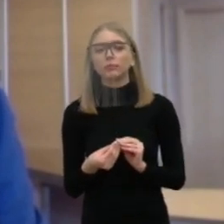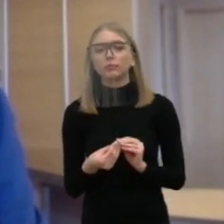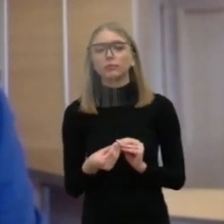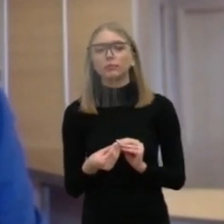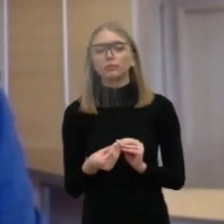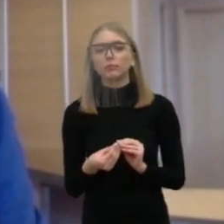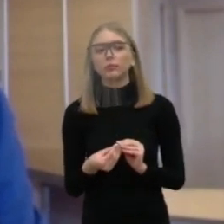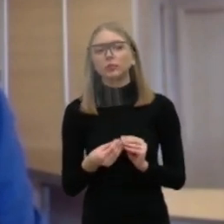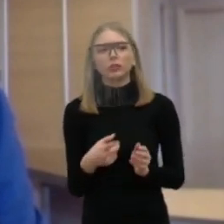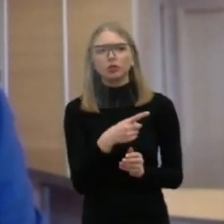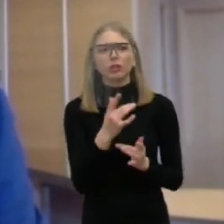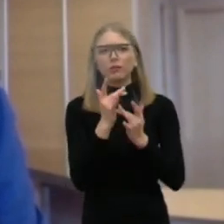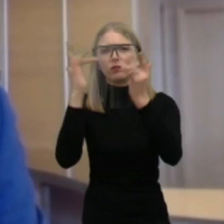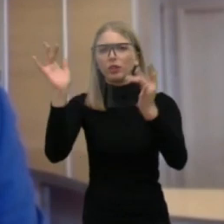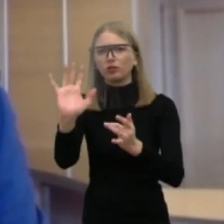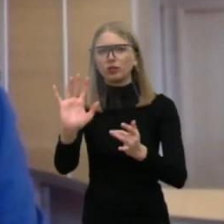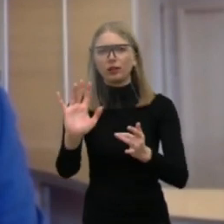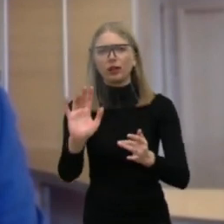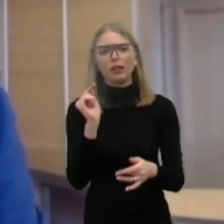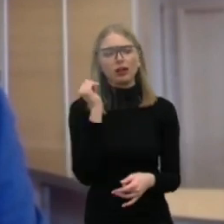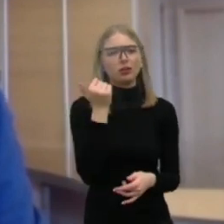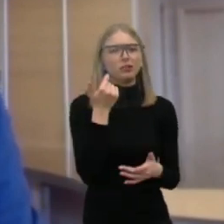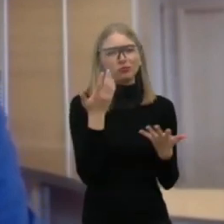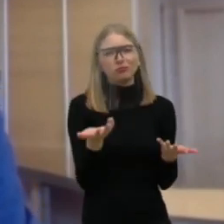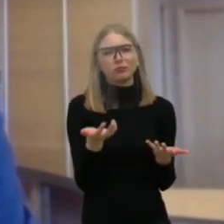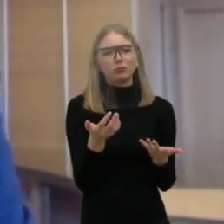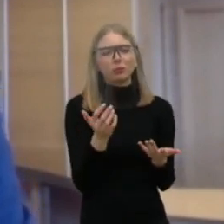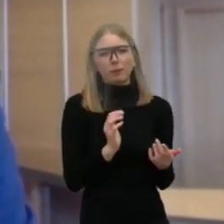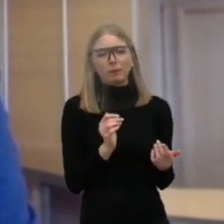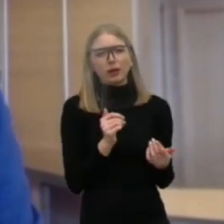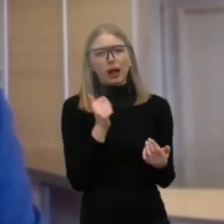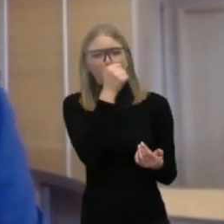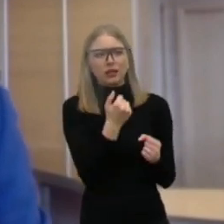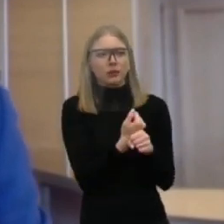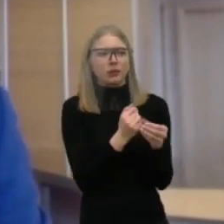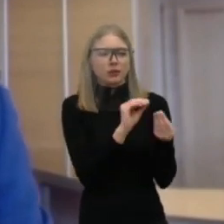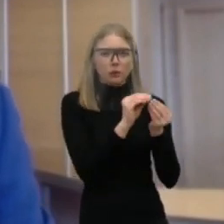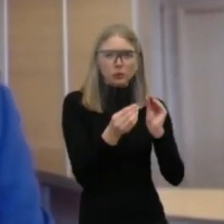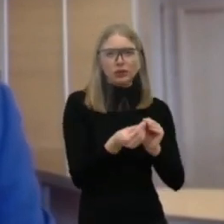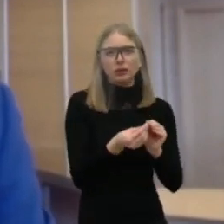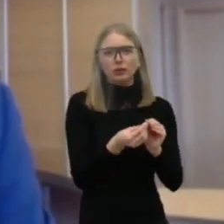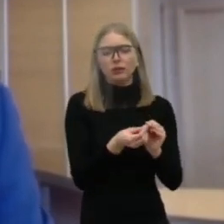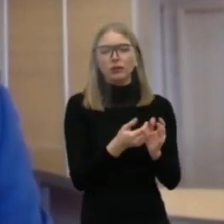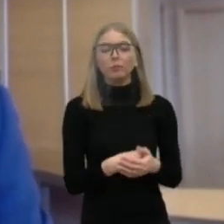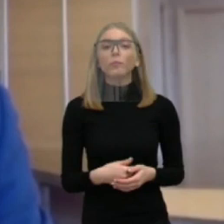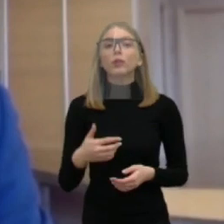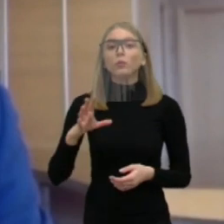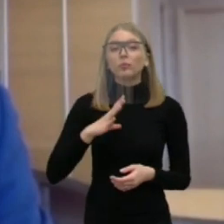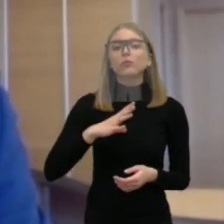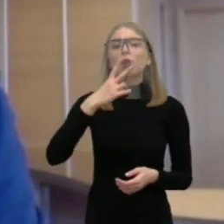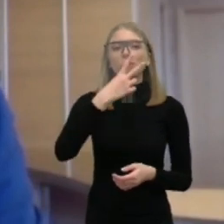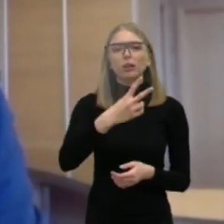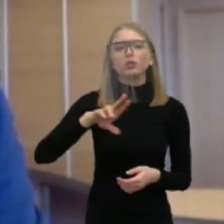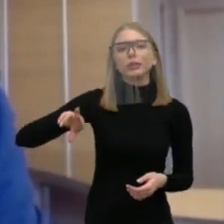daudiau darbinė, o ne vieša. Mačiau viešą laišką, kuris buvo išsūstas gerbinos direktorės,